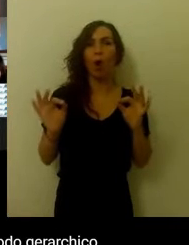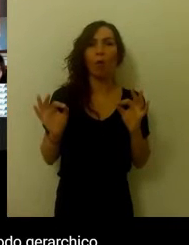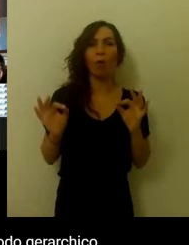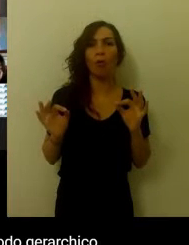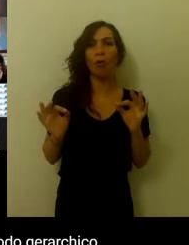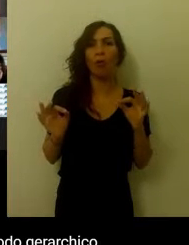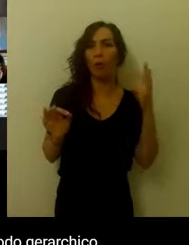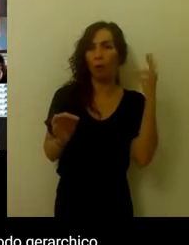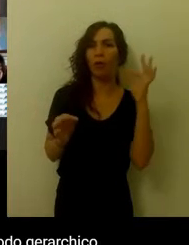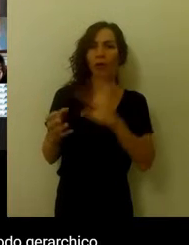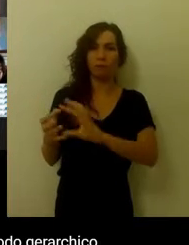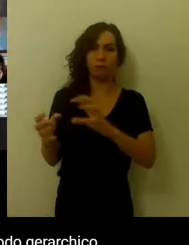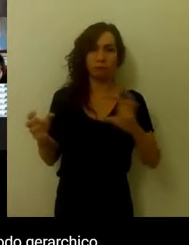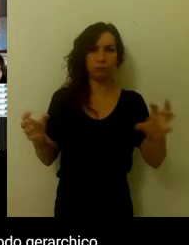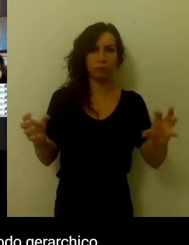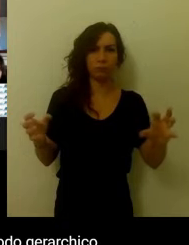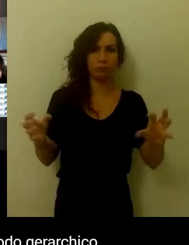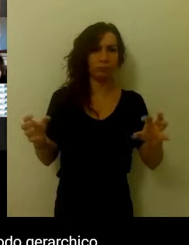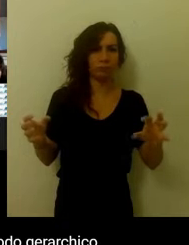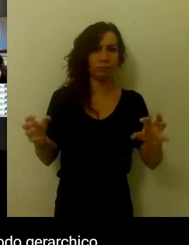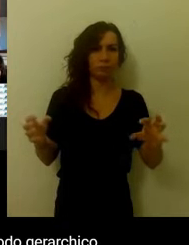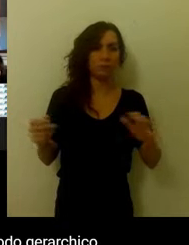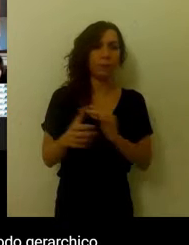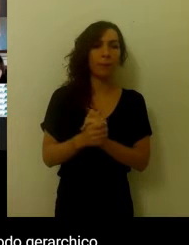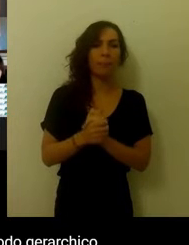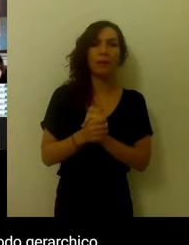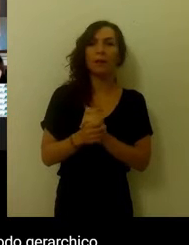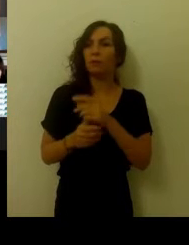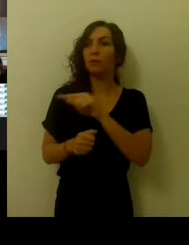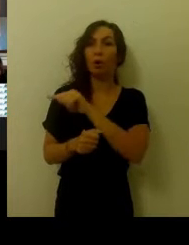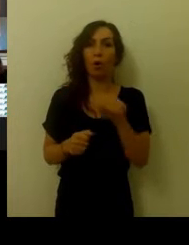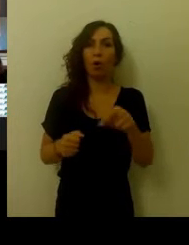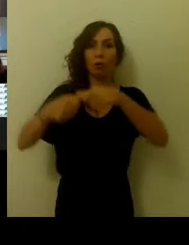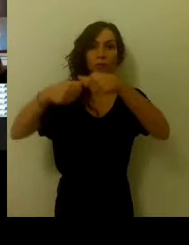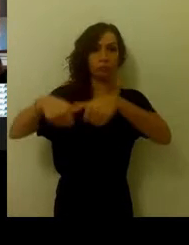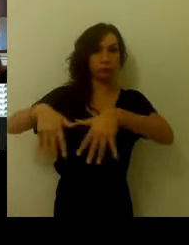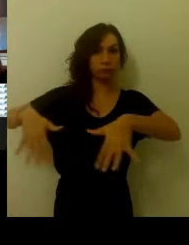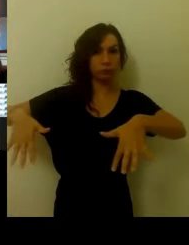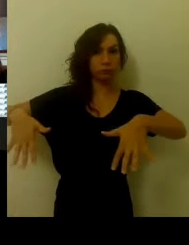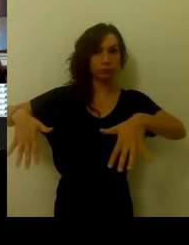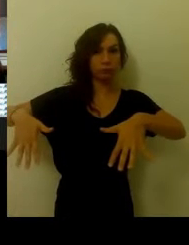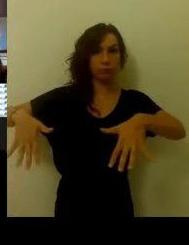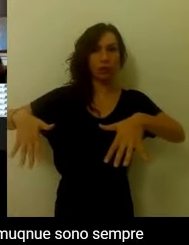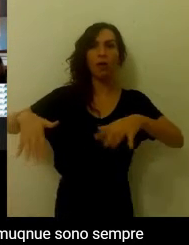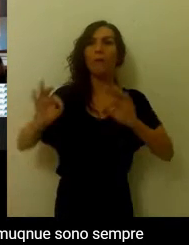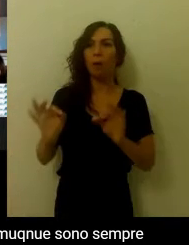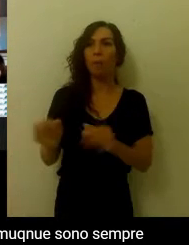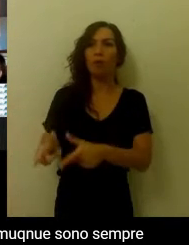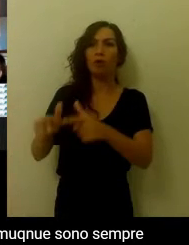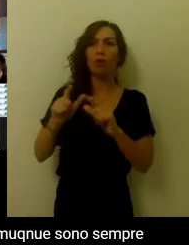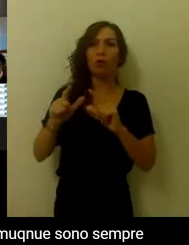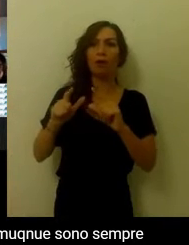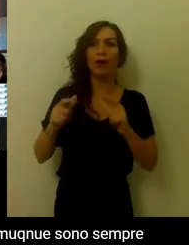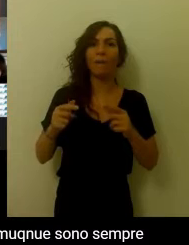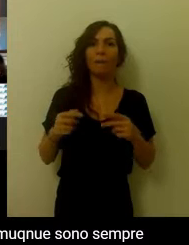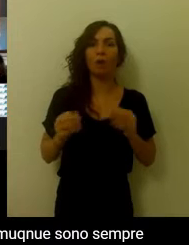aspetti nel concetto di sé, che si pongono in modo gerato, che può per andare a costituire il sé globale. Ognuno di noi darà